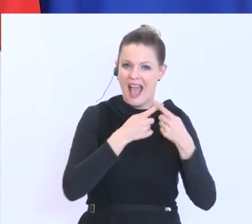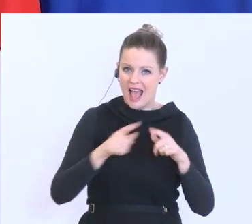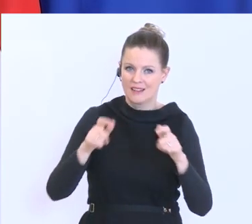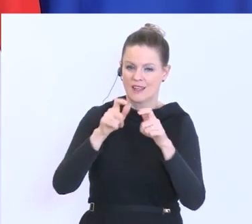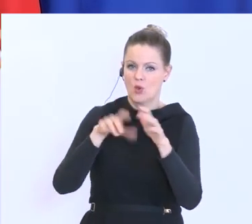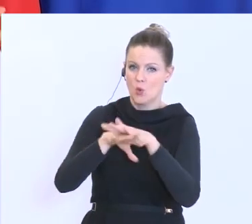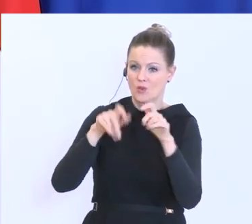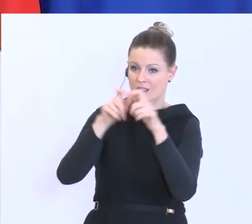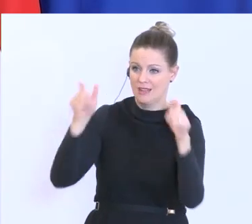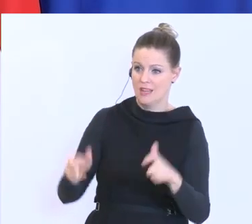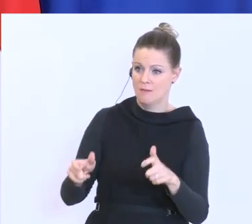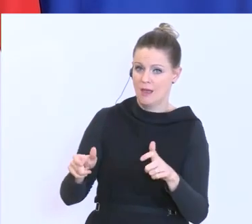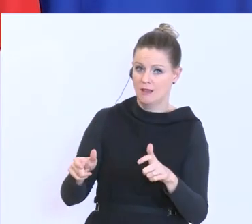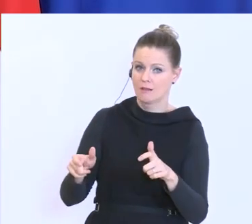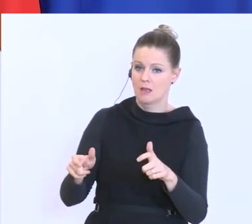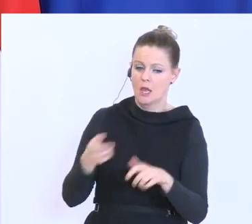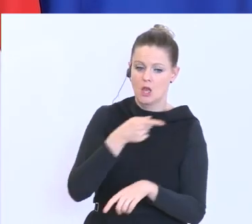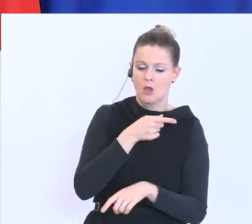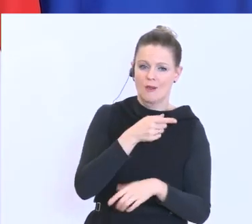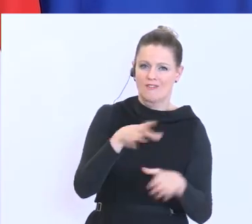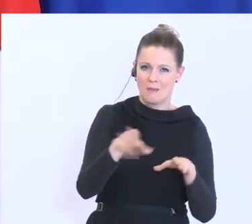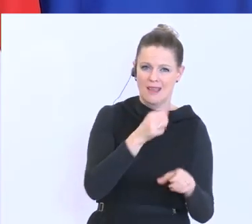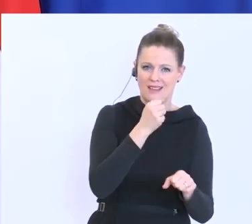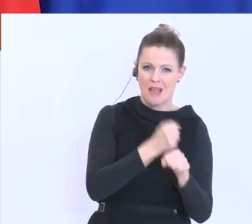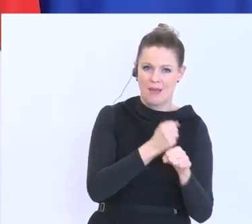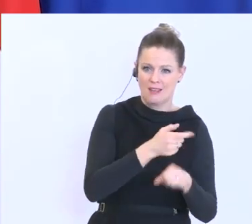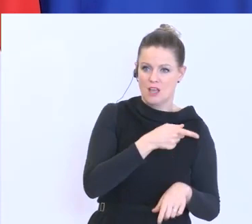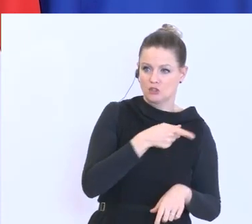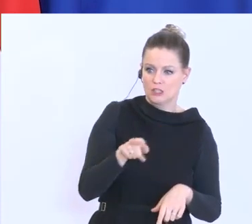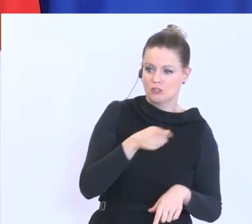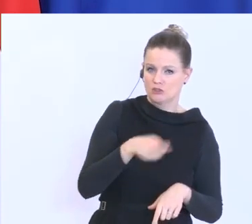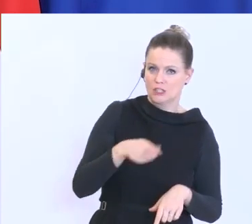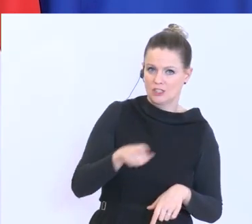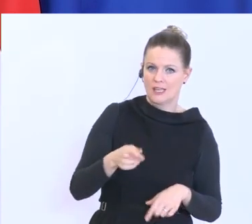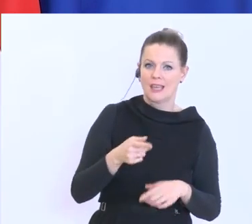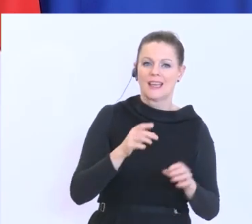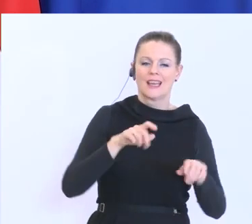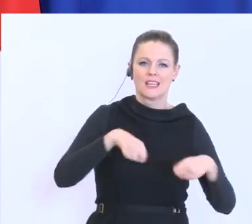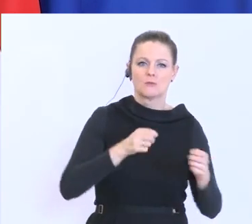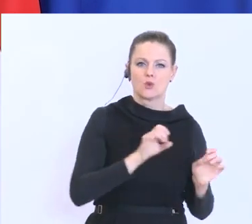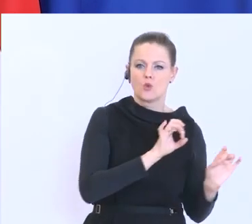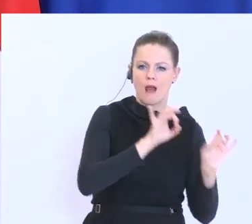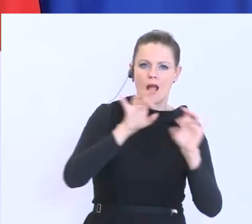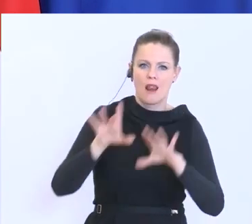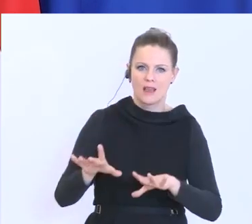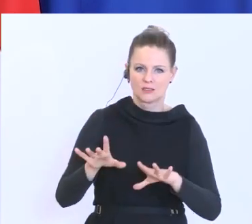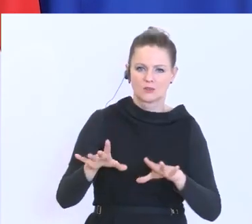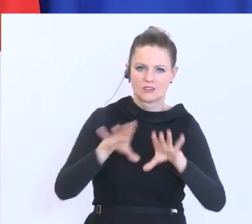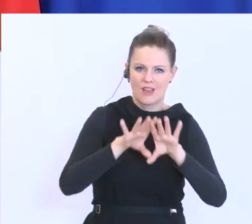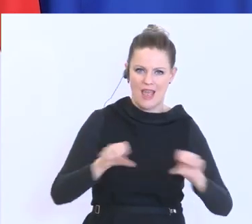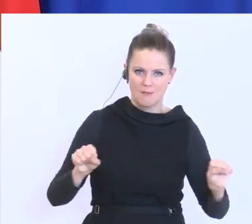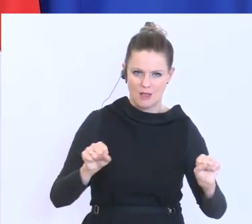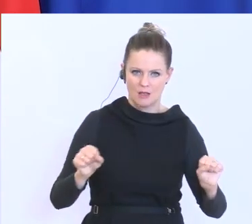die Mitarbeiter zu überlassen. Hierzu gibt es Überlassungsvereinbarungen, die auch teilweise schon zwischen den Händlern